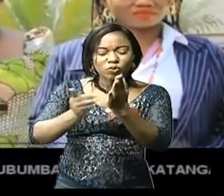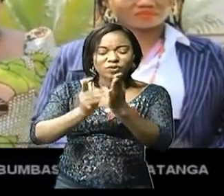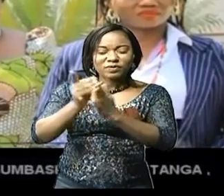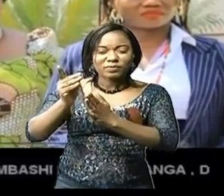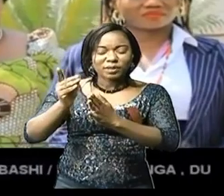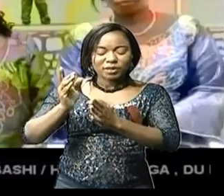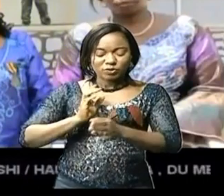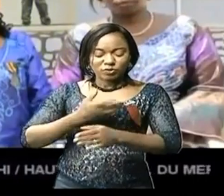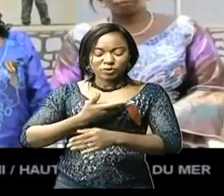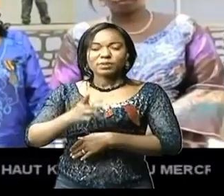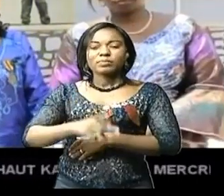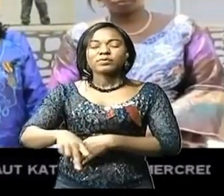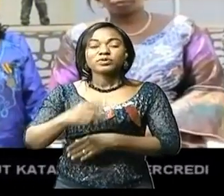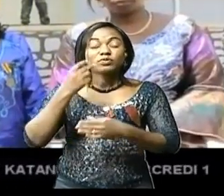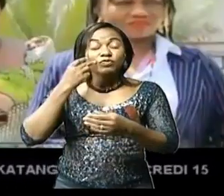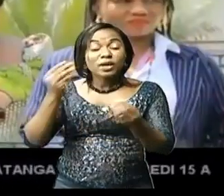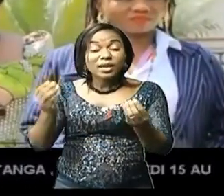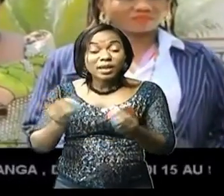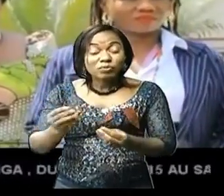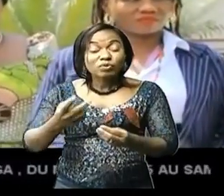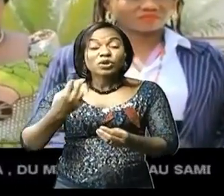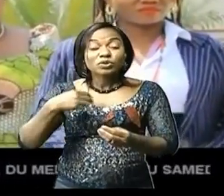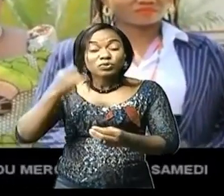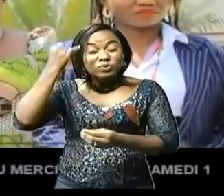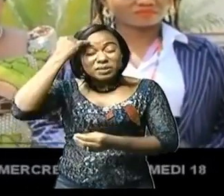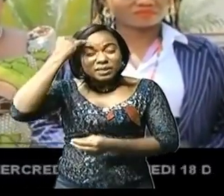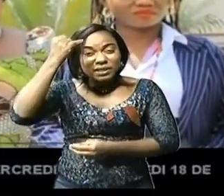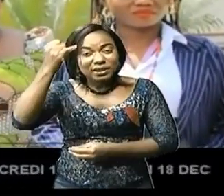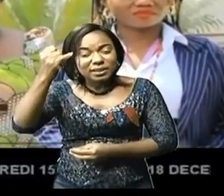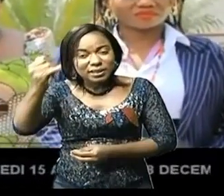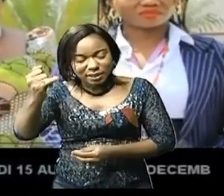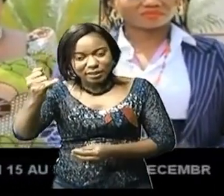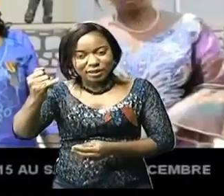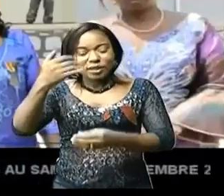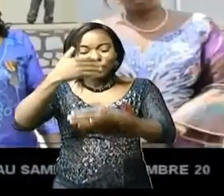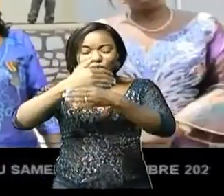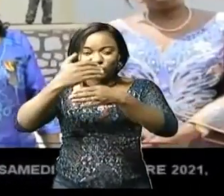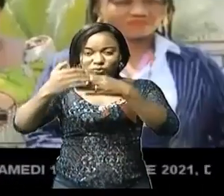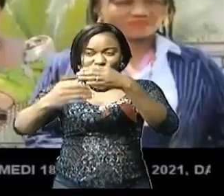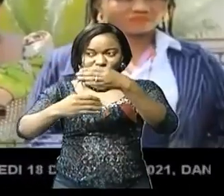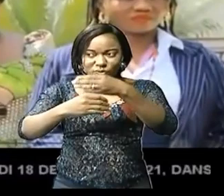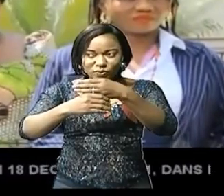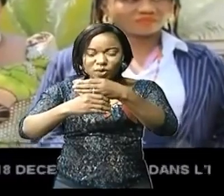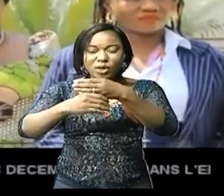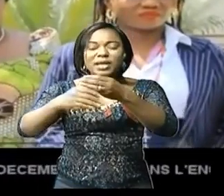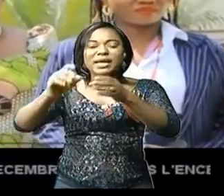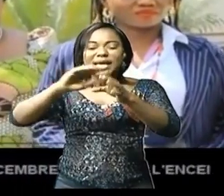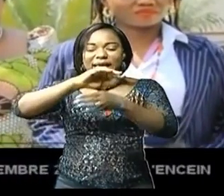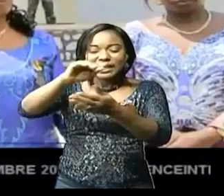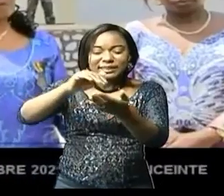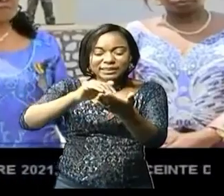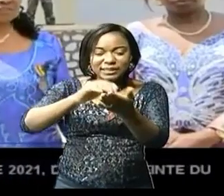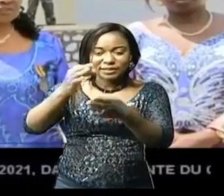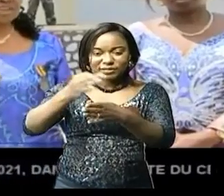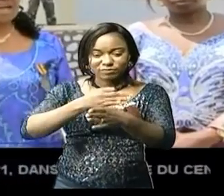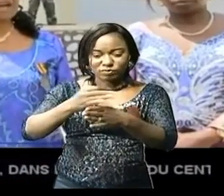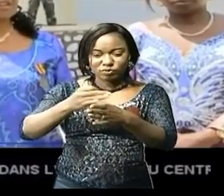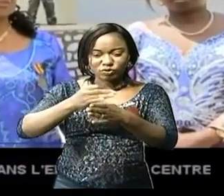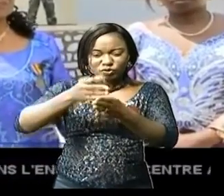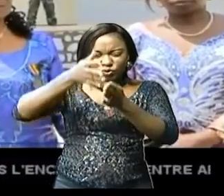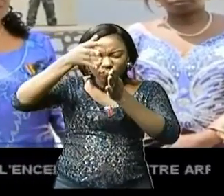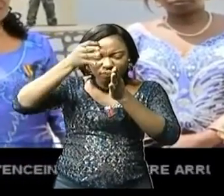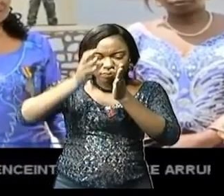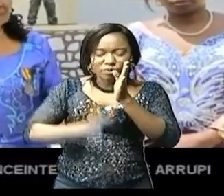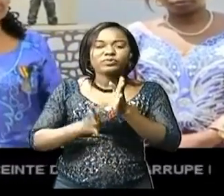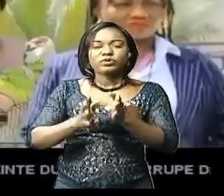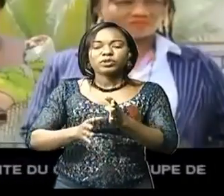de la province. C'est dans ce cadre-là que nous pensons vraiment construire même un centre de formation professionnelle en